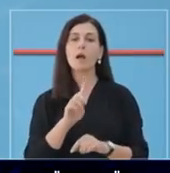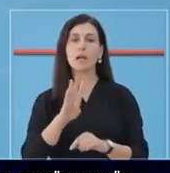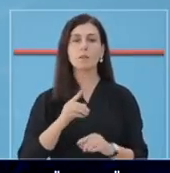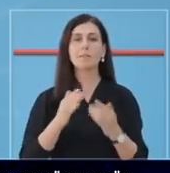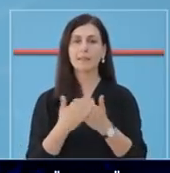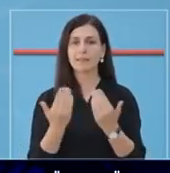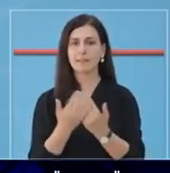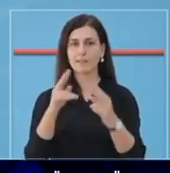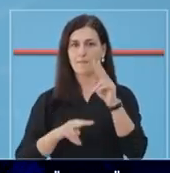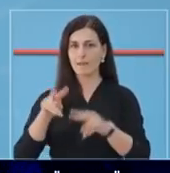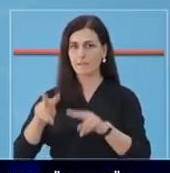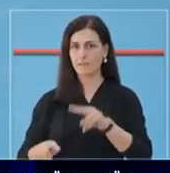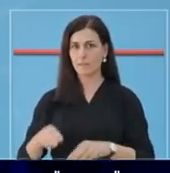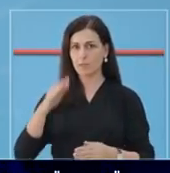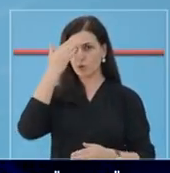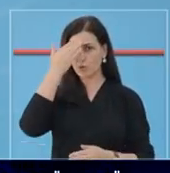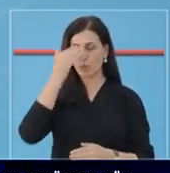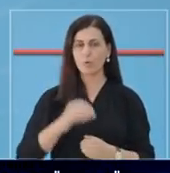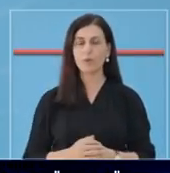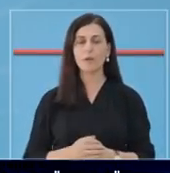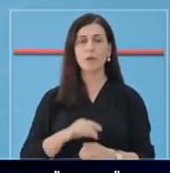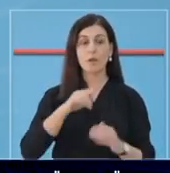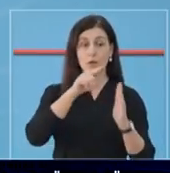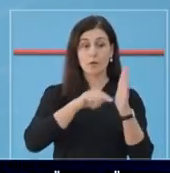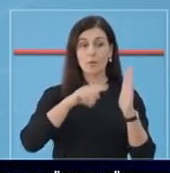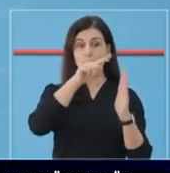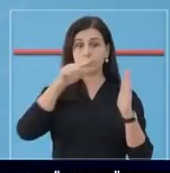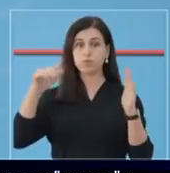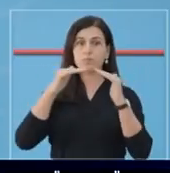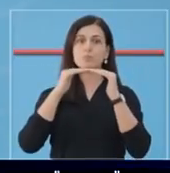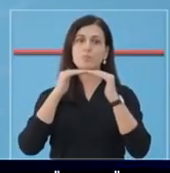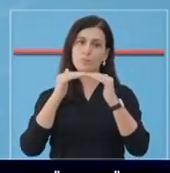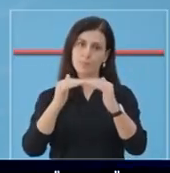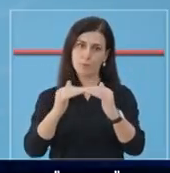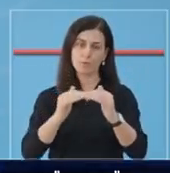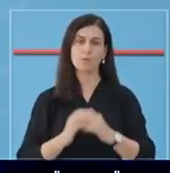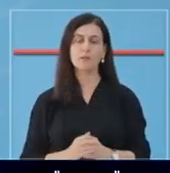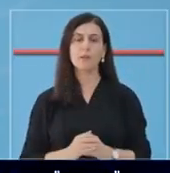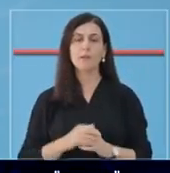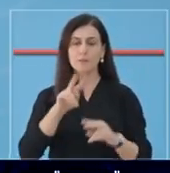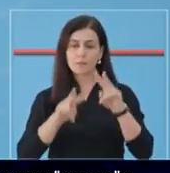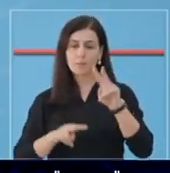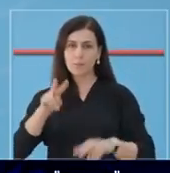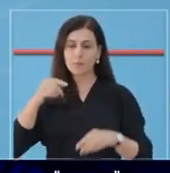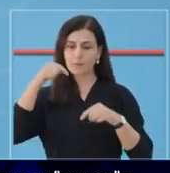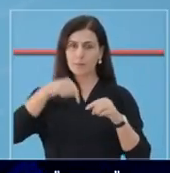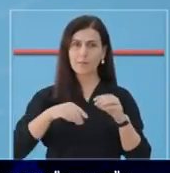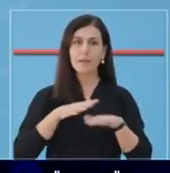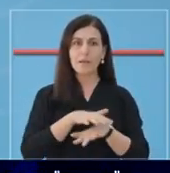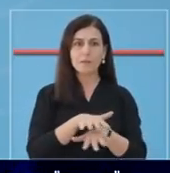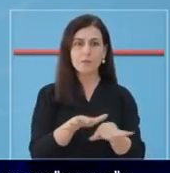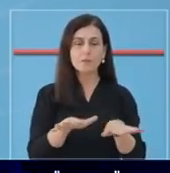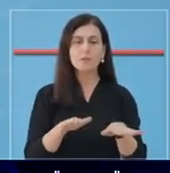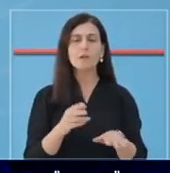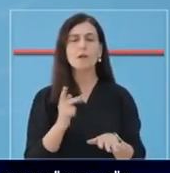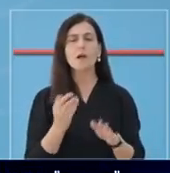për kundrejt 14 ditve dhe vlerësimit të sajë. Kurba epidemike në Shqipëri ka që në but dhe e qëndrushme. Hetimi epidemiologike i